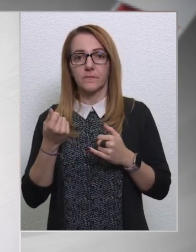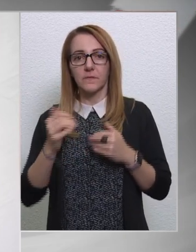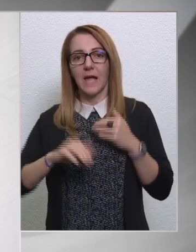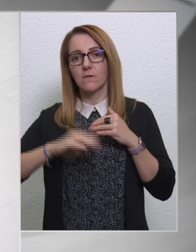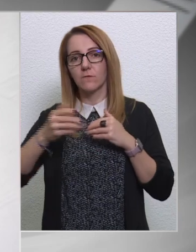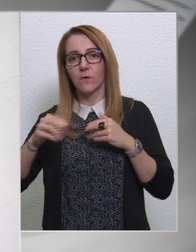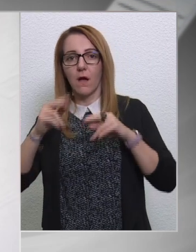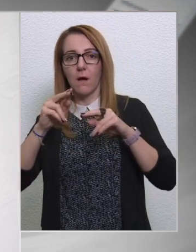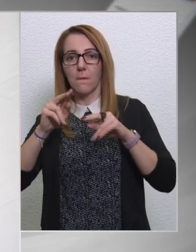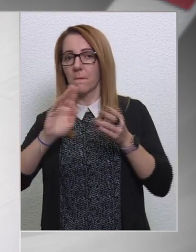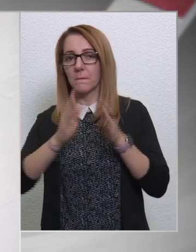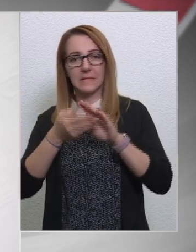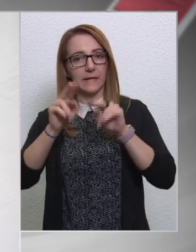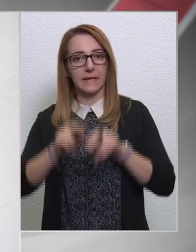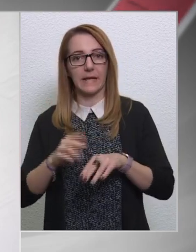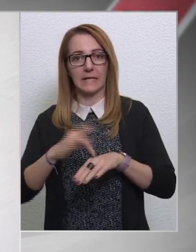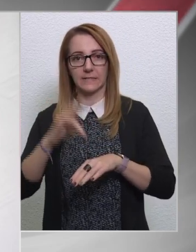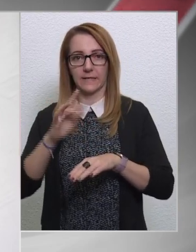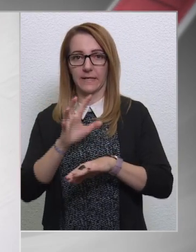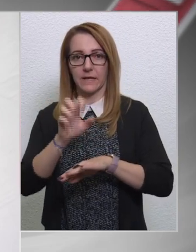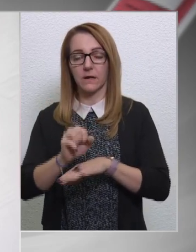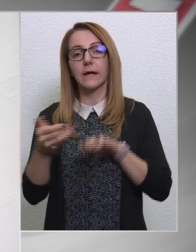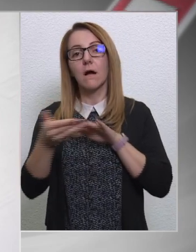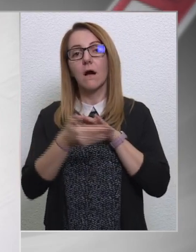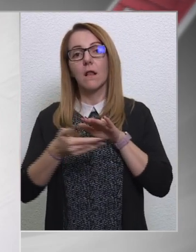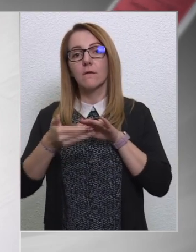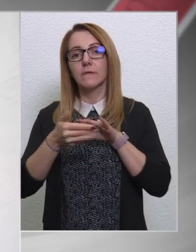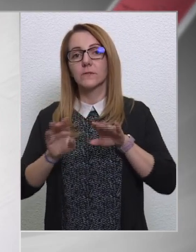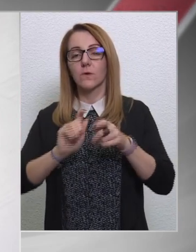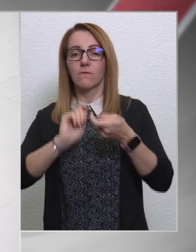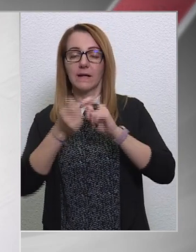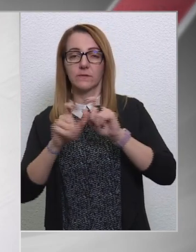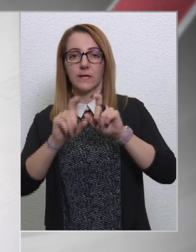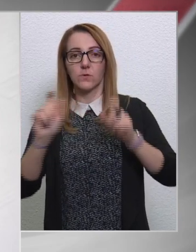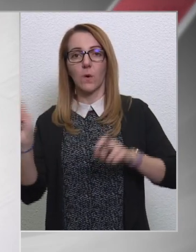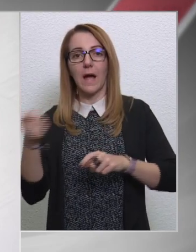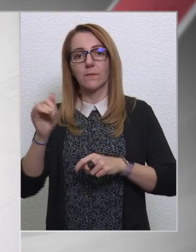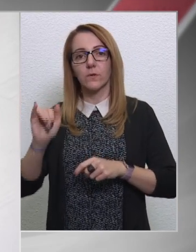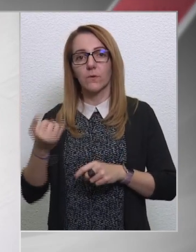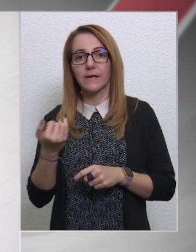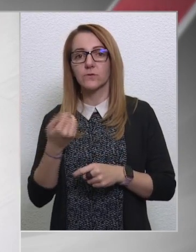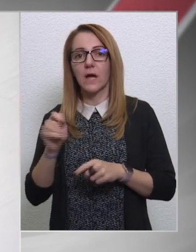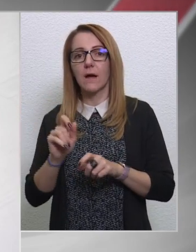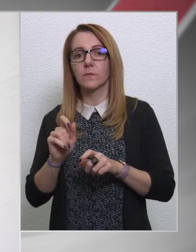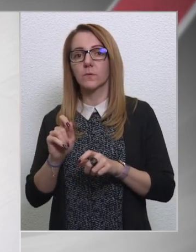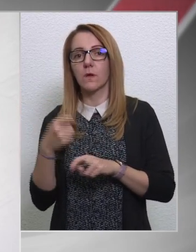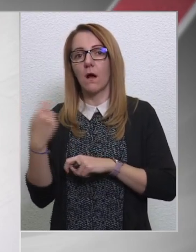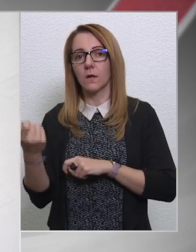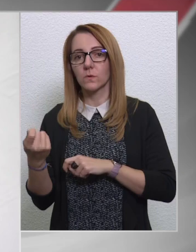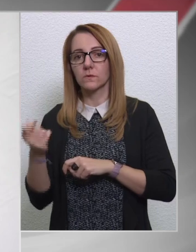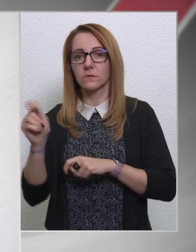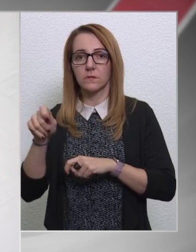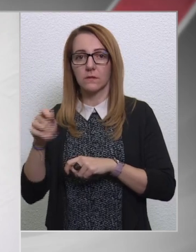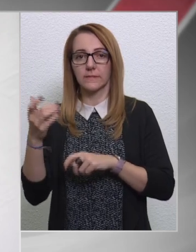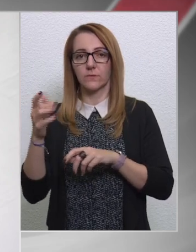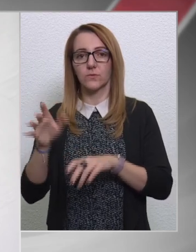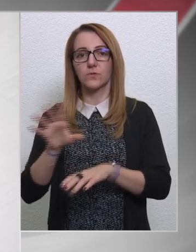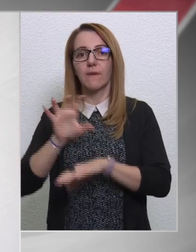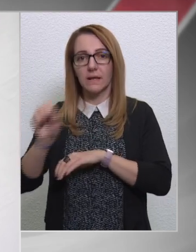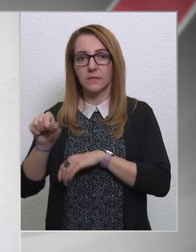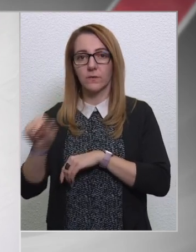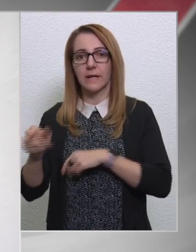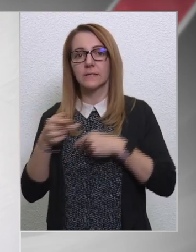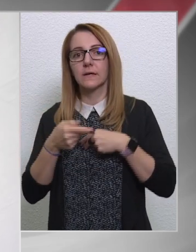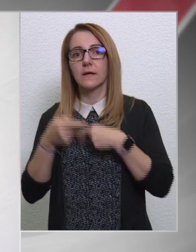mindenre érzékenyen reagál, de az alapvető változások az a háború és a háború adott szankciós válaszok, mert ez az, ami az